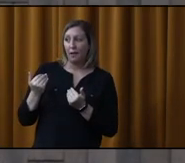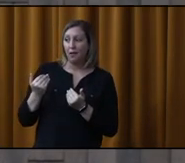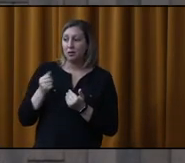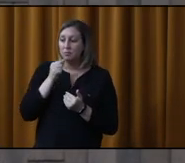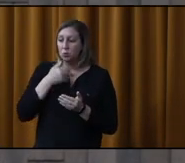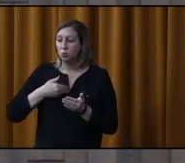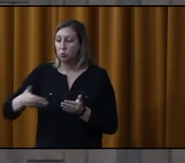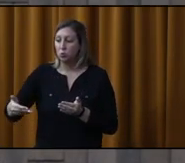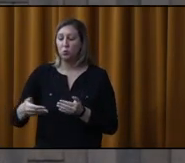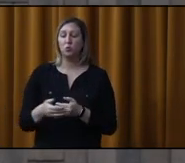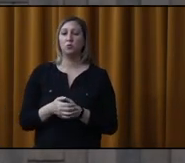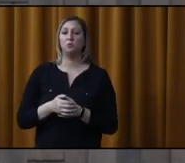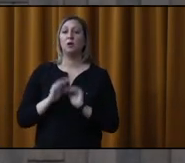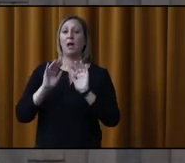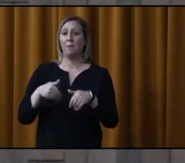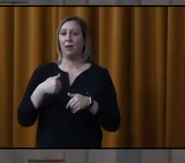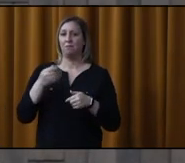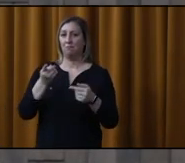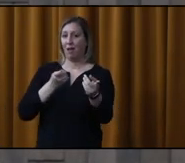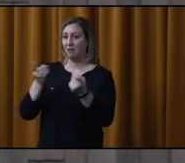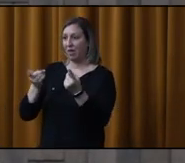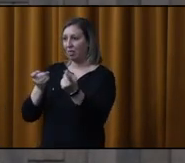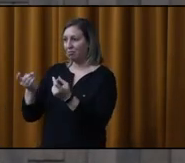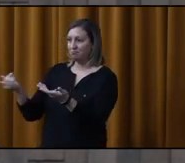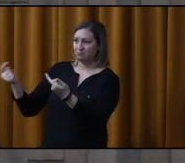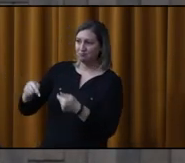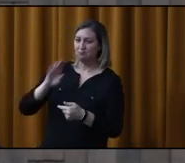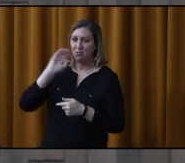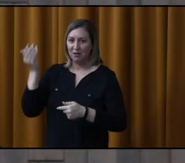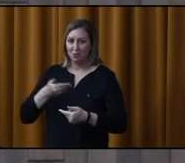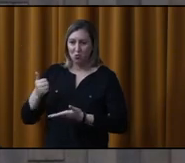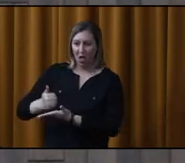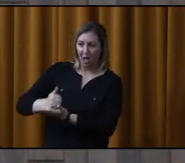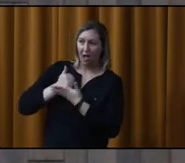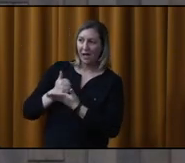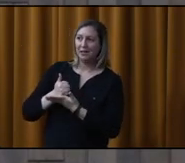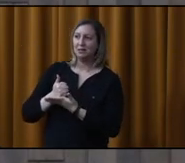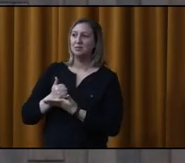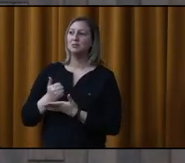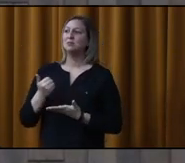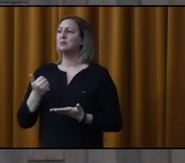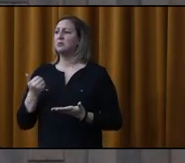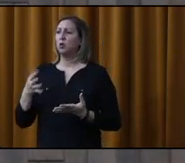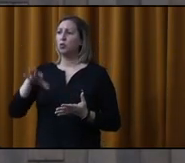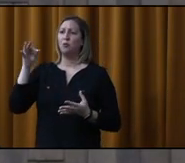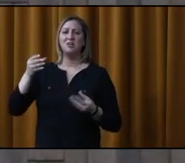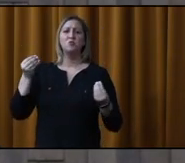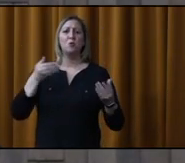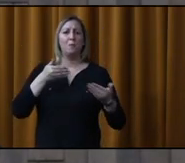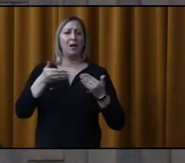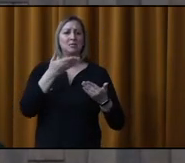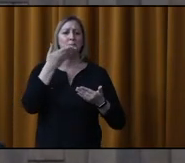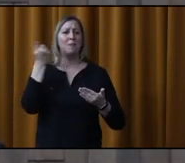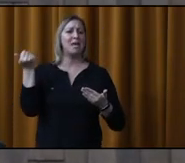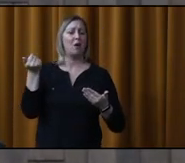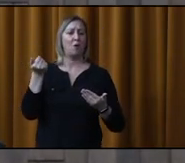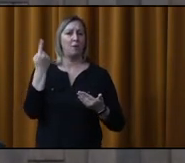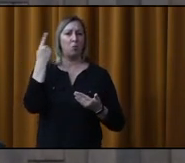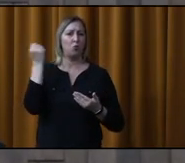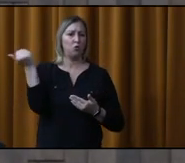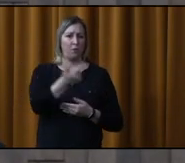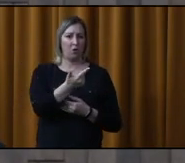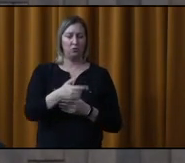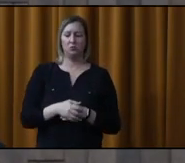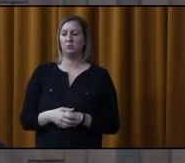là, on veut inviter la population à nous aider et à s'aider pour trouver des lieux où la cohabitation va être intéressante et vivable pour tout le monde,